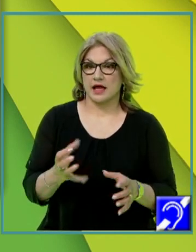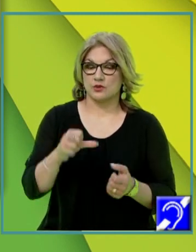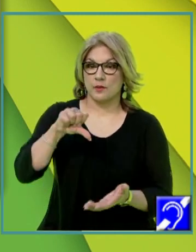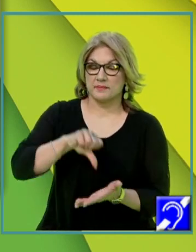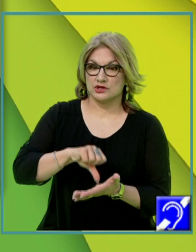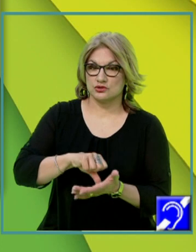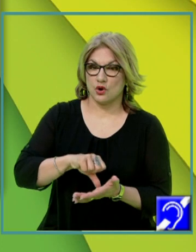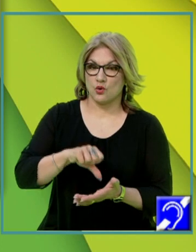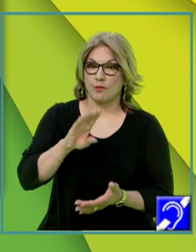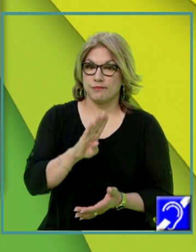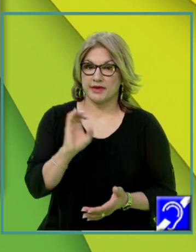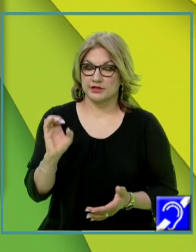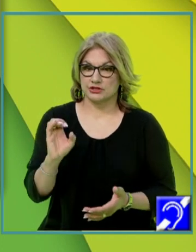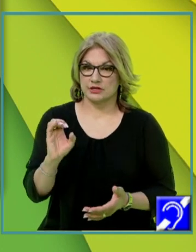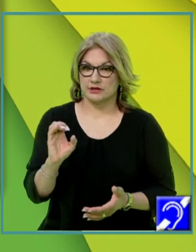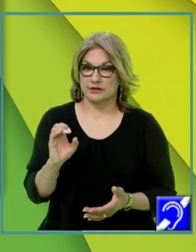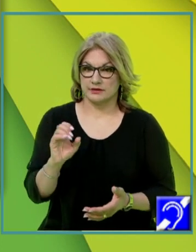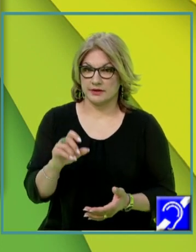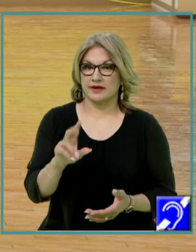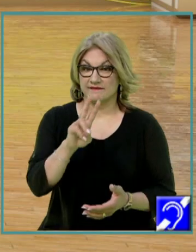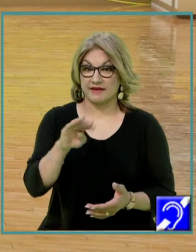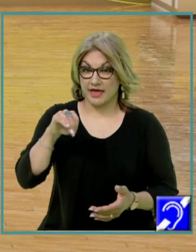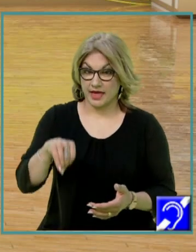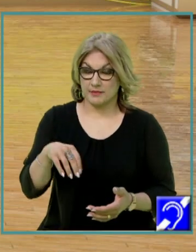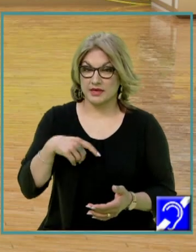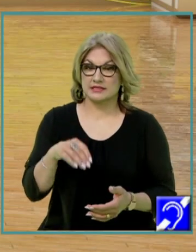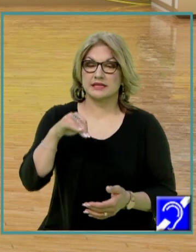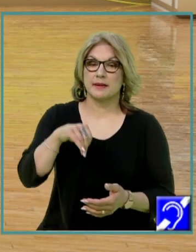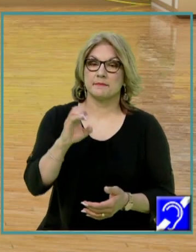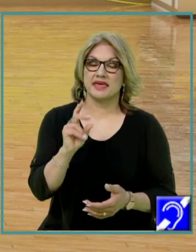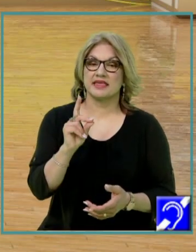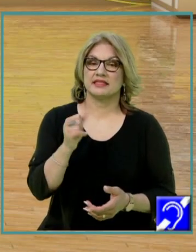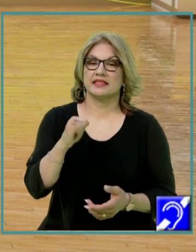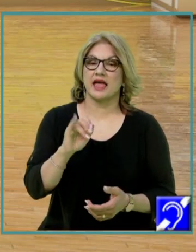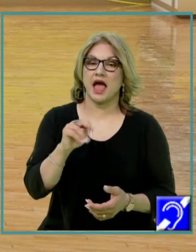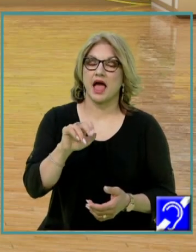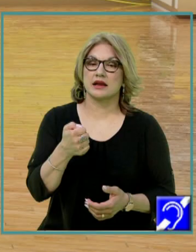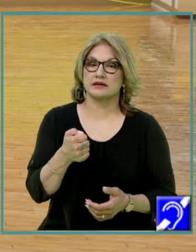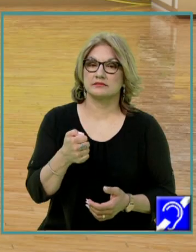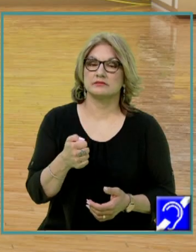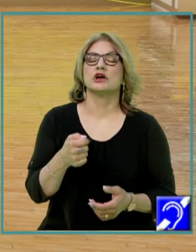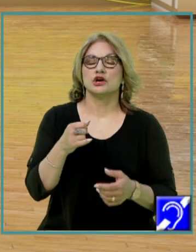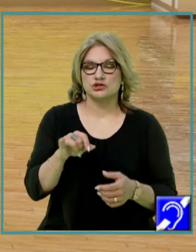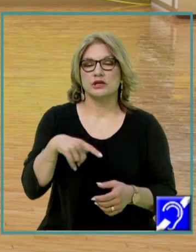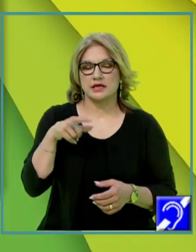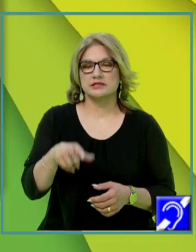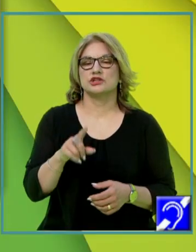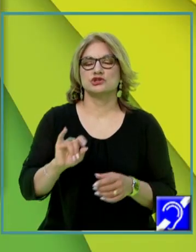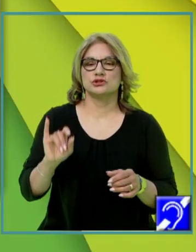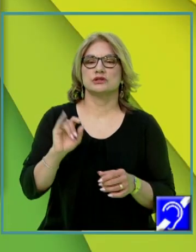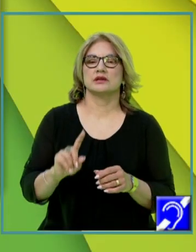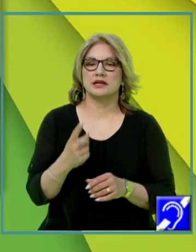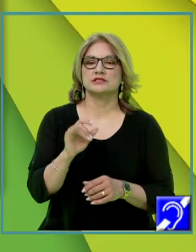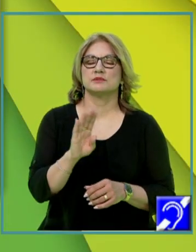foarte bine că VM este mediană. Și, în același timp, este și înălțime, și bisectoare, axă de simetrie și așa mai